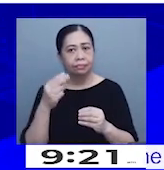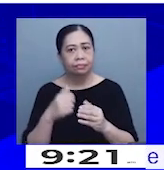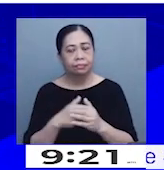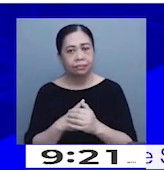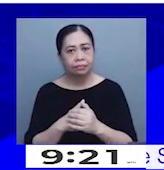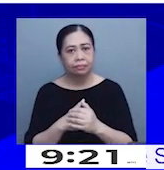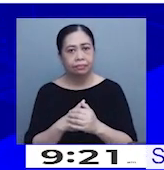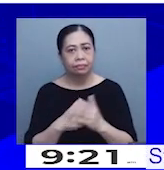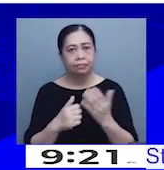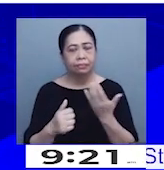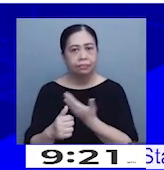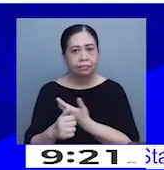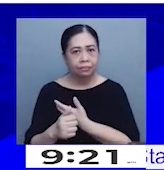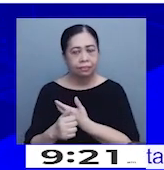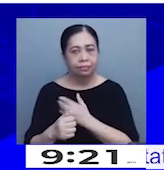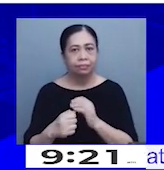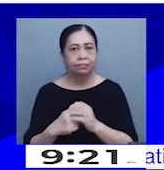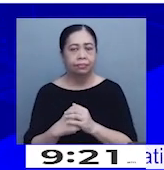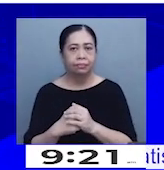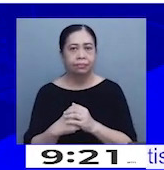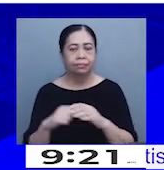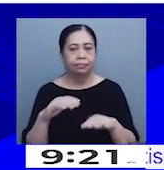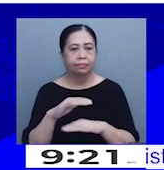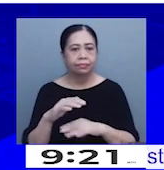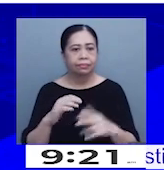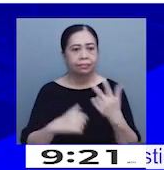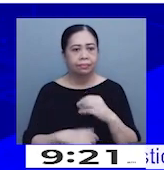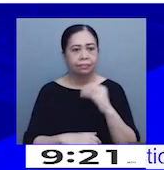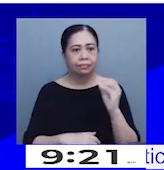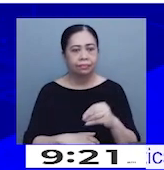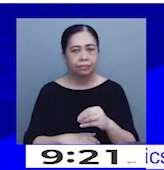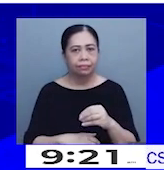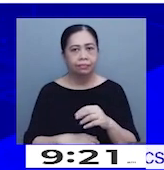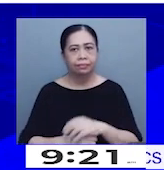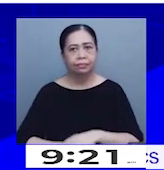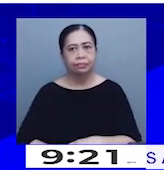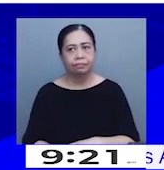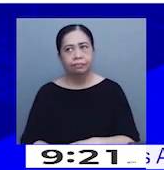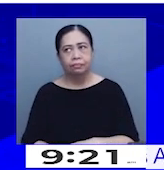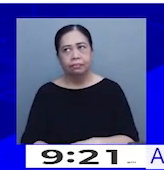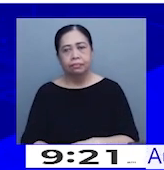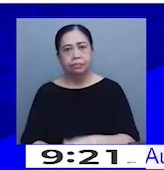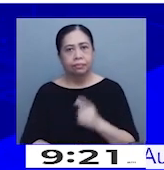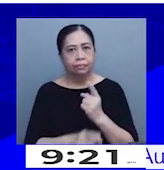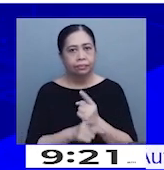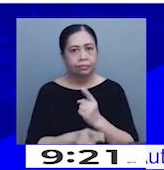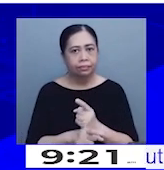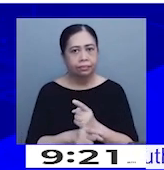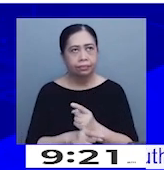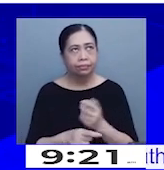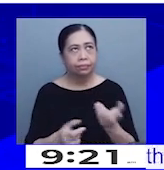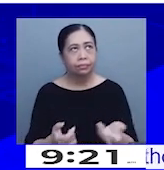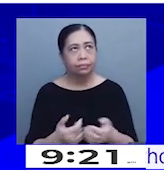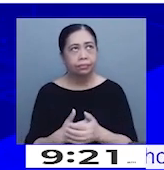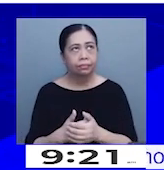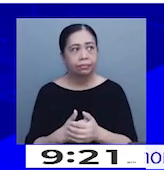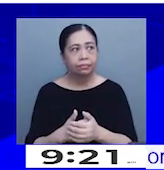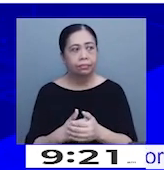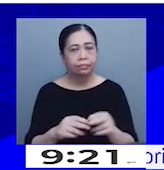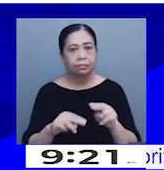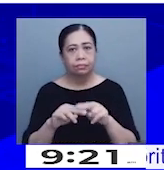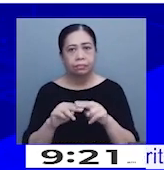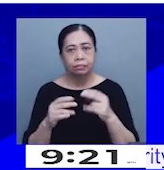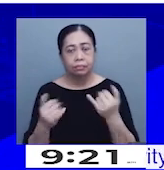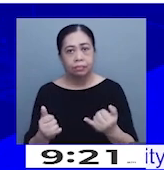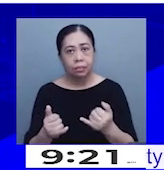ating inflation para sa bottom 30% income households. Tama yun na tumaas pa rin yung